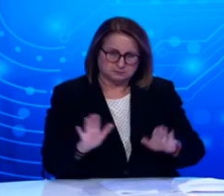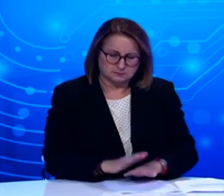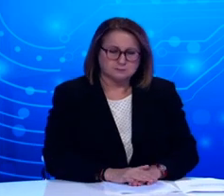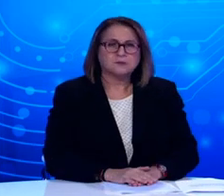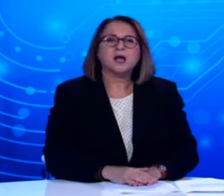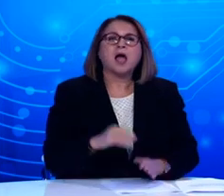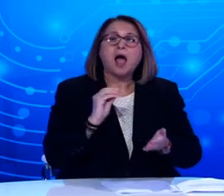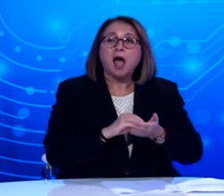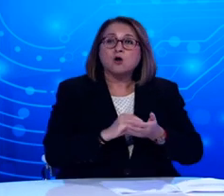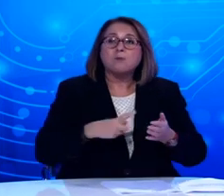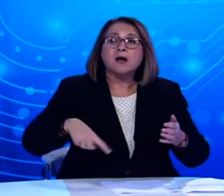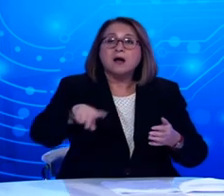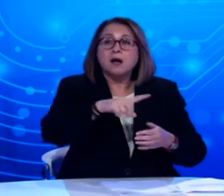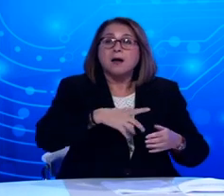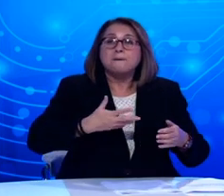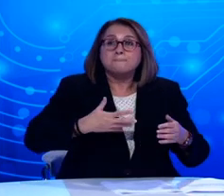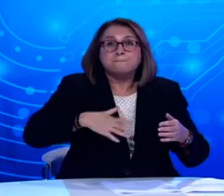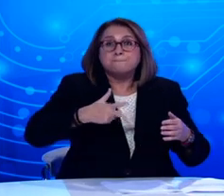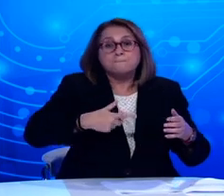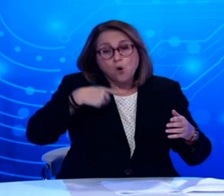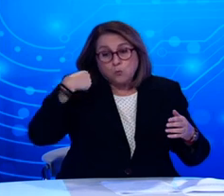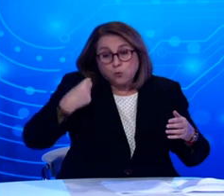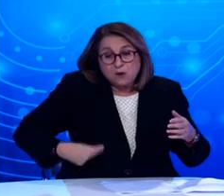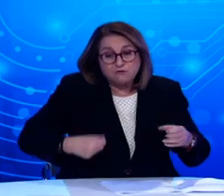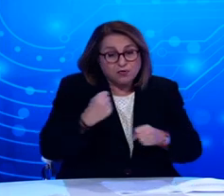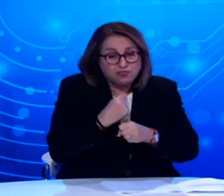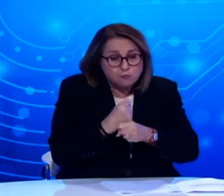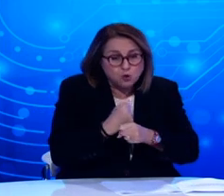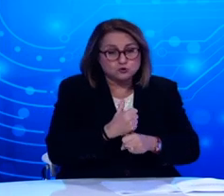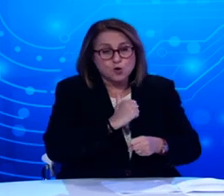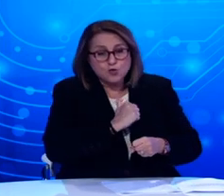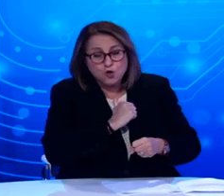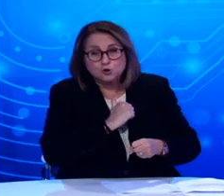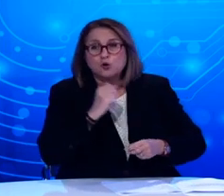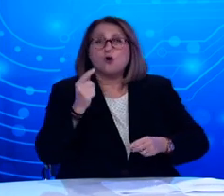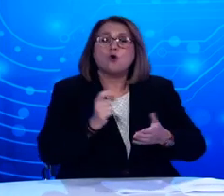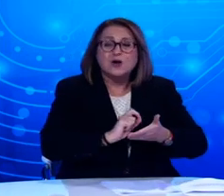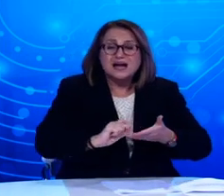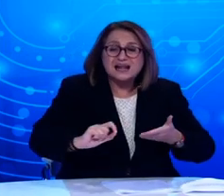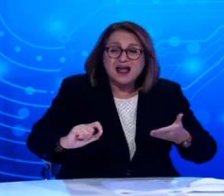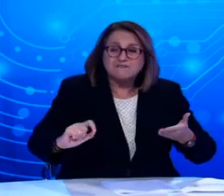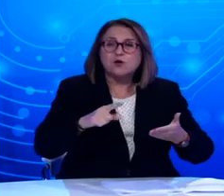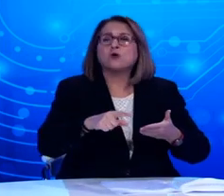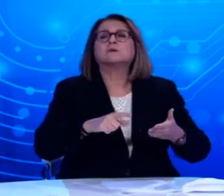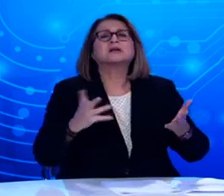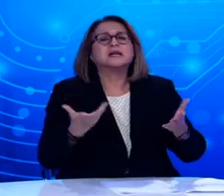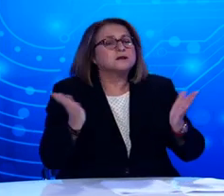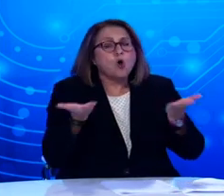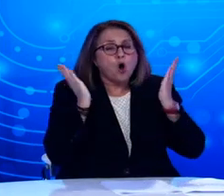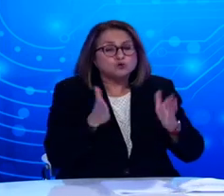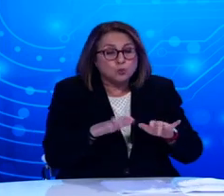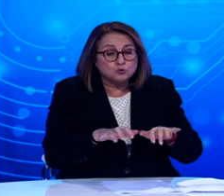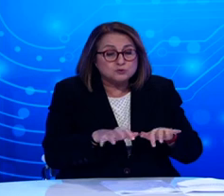Υποχρεωτική τηλεεργασία στο 40% για τους εργαζόμενους δημοσίου και ιδιωτικού τομέα που εκτελούν εργασίες γραφείου ή εργασίες που μπορούν να